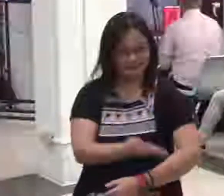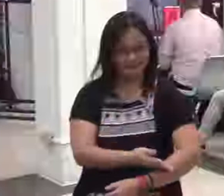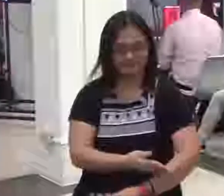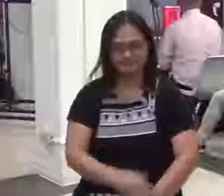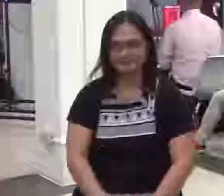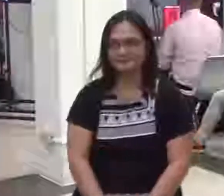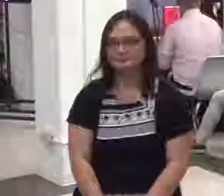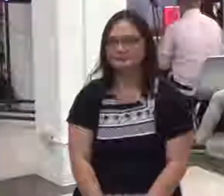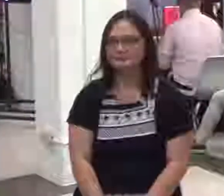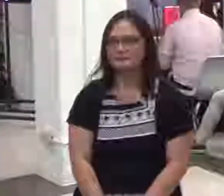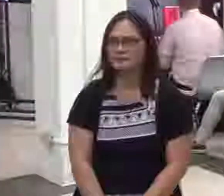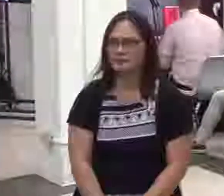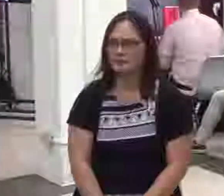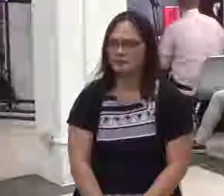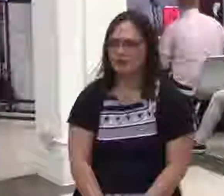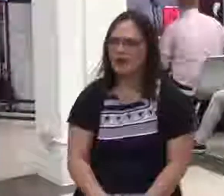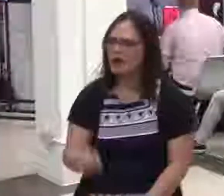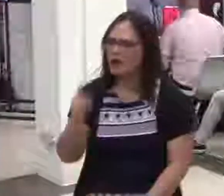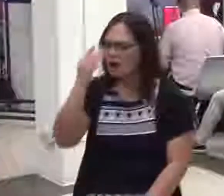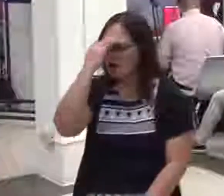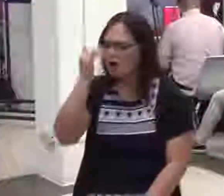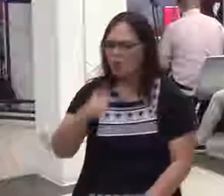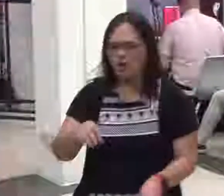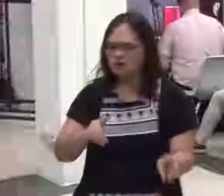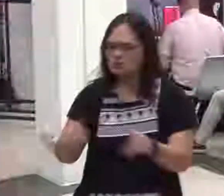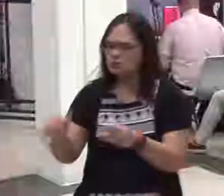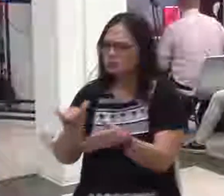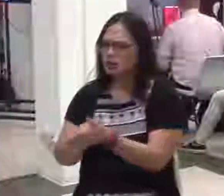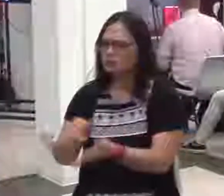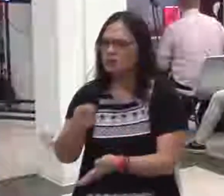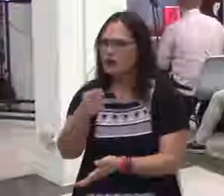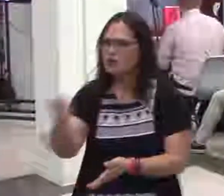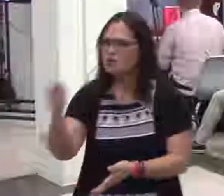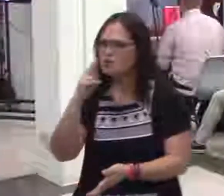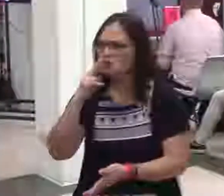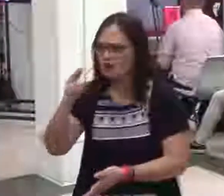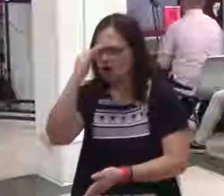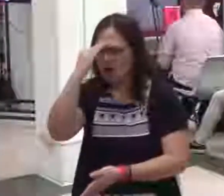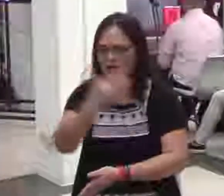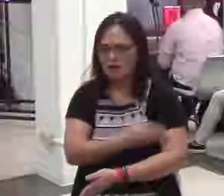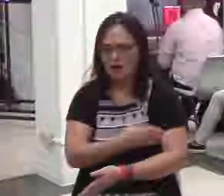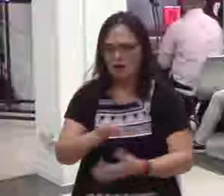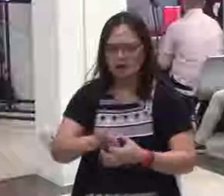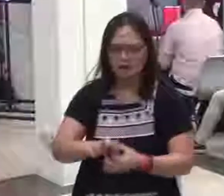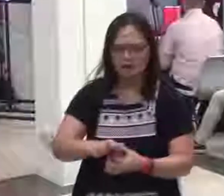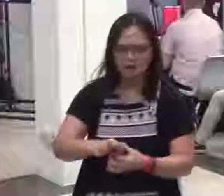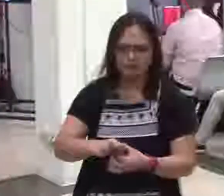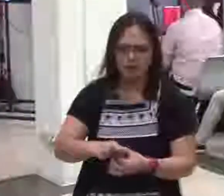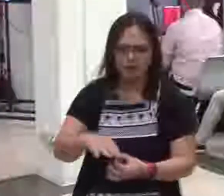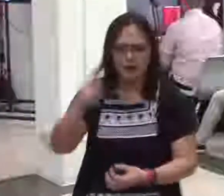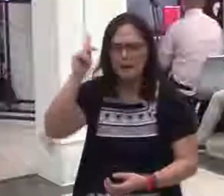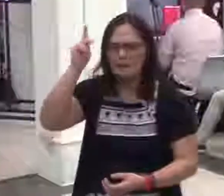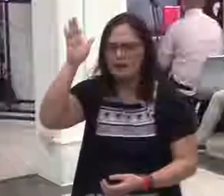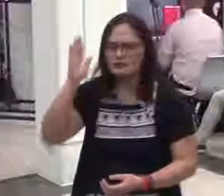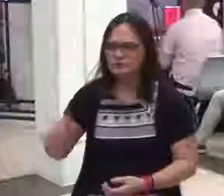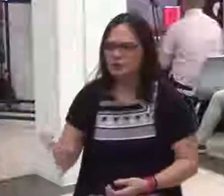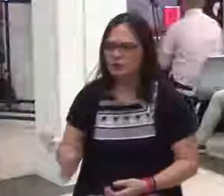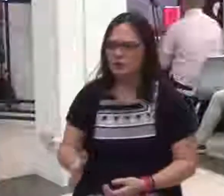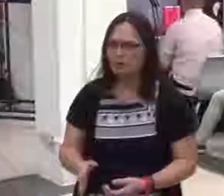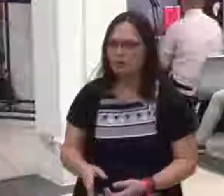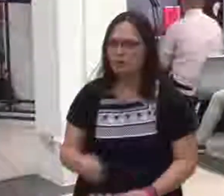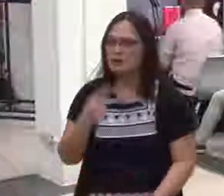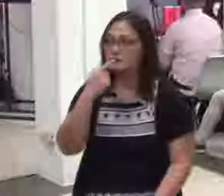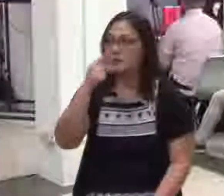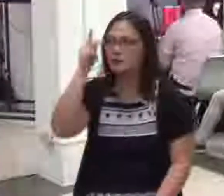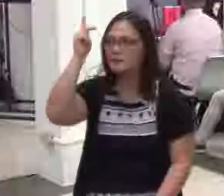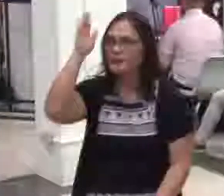pero abante ka oh okay anak ka ng pastor ay paano naman yung sarili ko